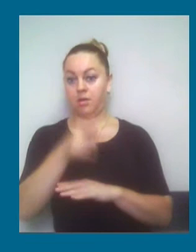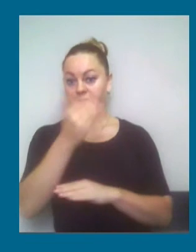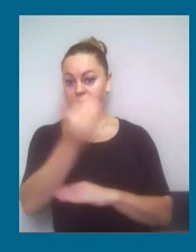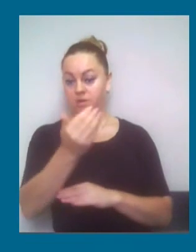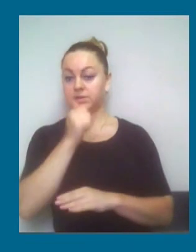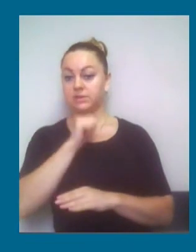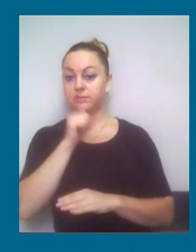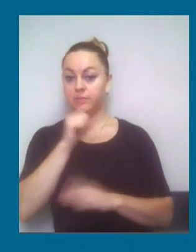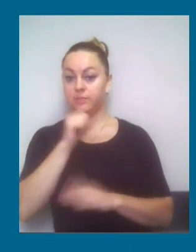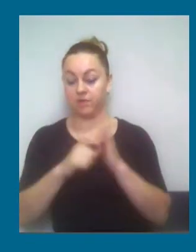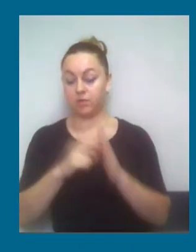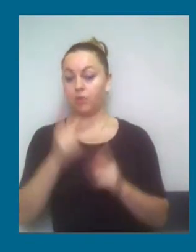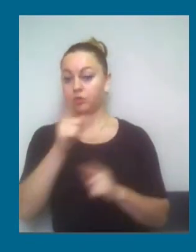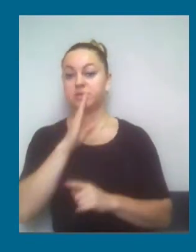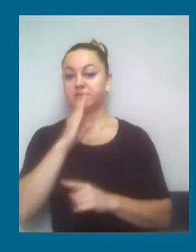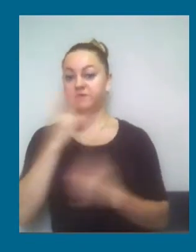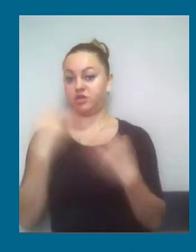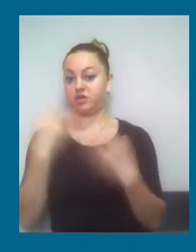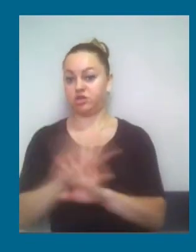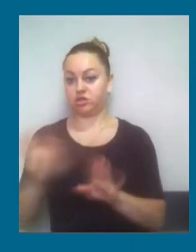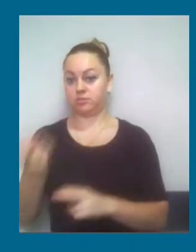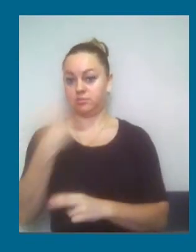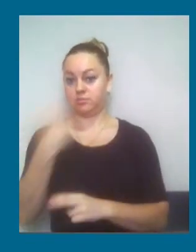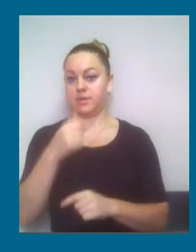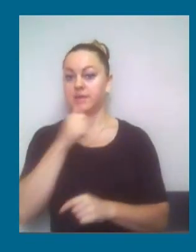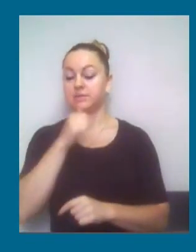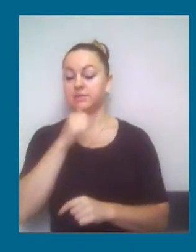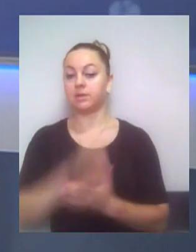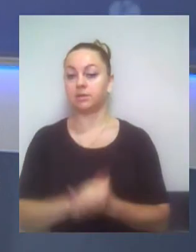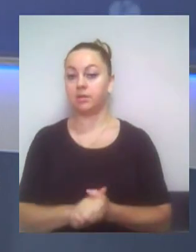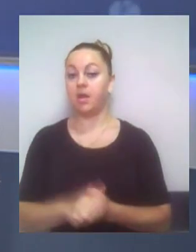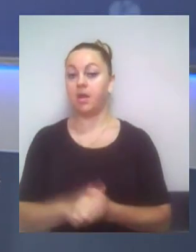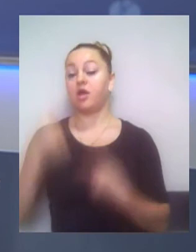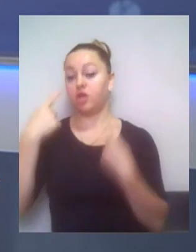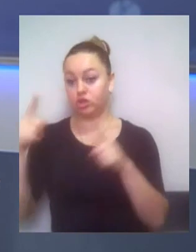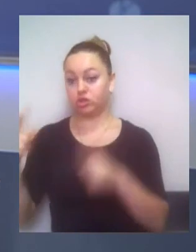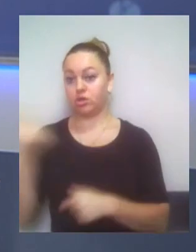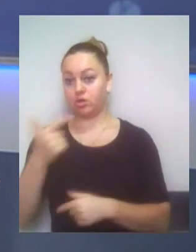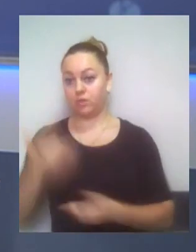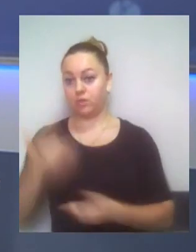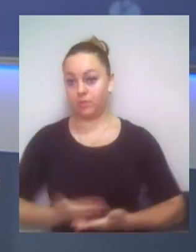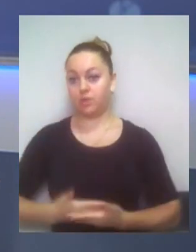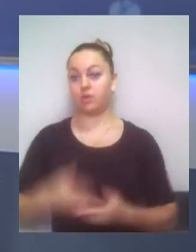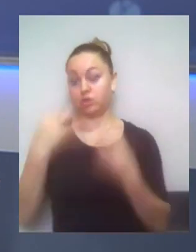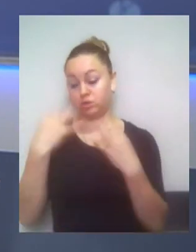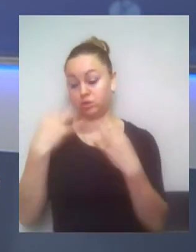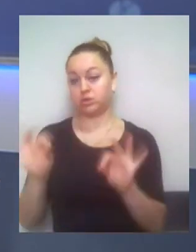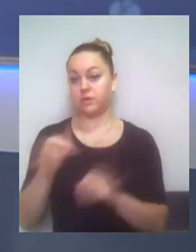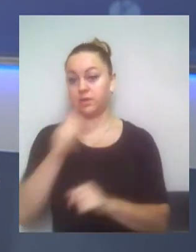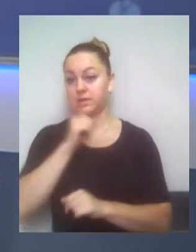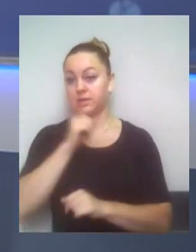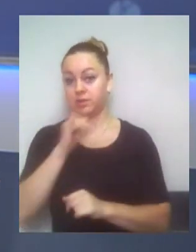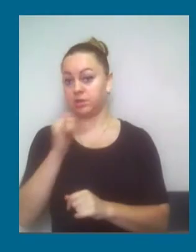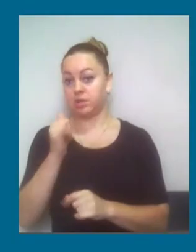неодноразово їй пропонувалися, це зробили. А інші мешканці будинку більш свідомі. А не допустили експертів і не перешкажають